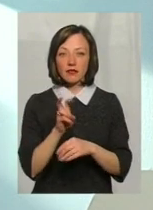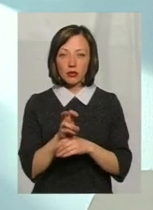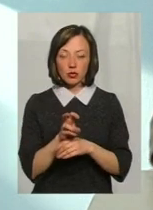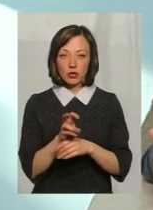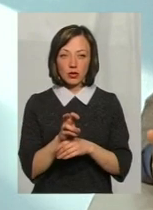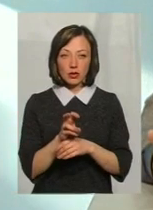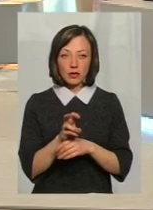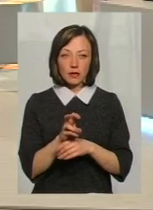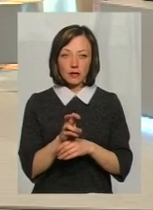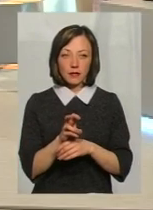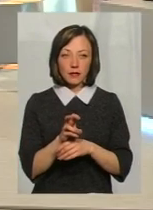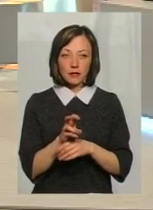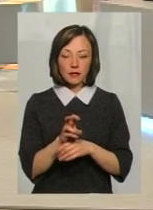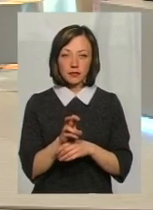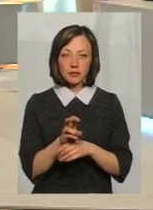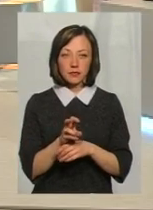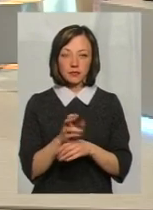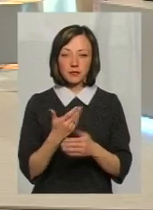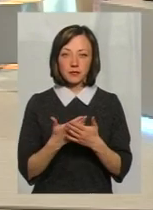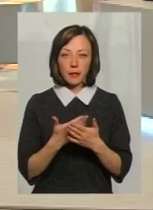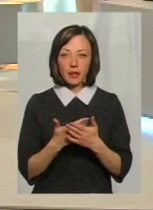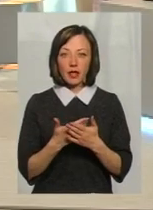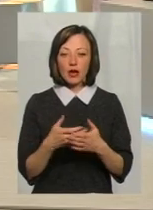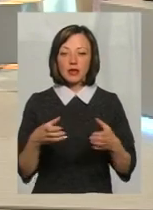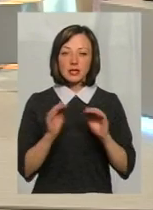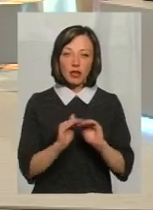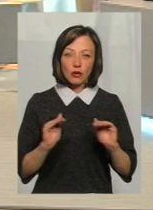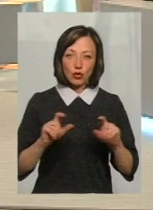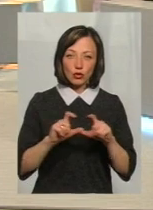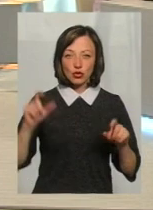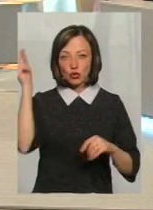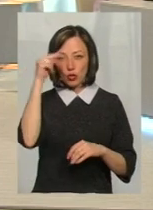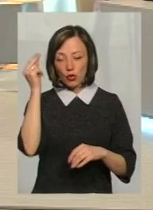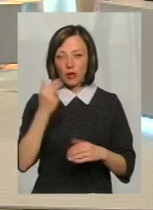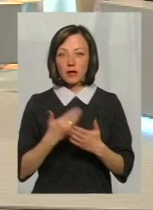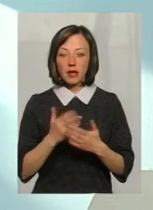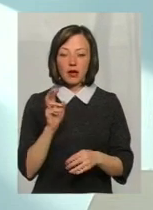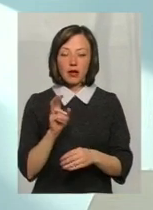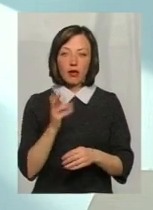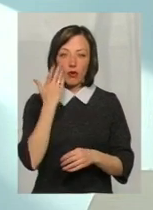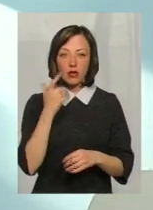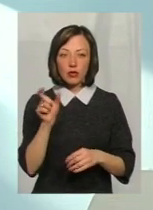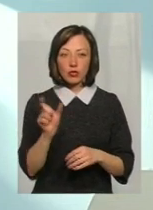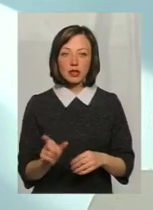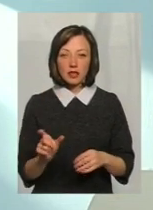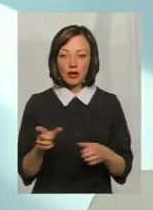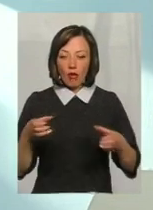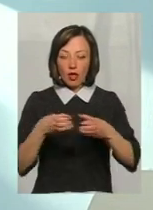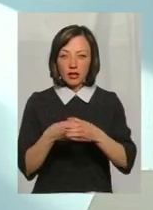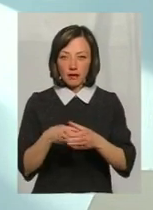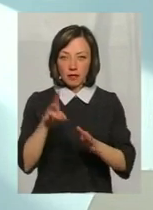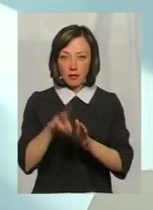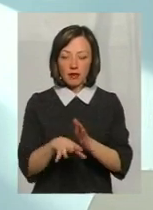організовані колективи, коли вона в закритих колективах